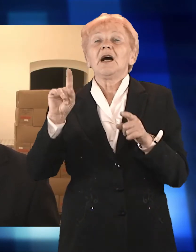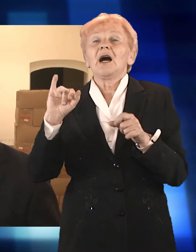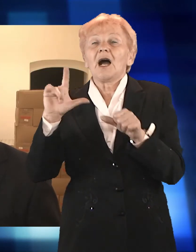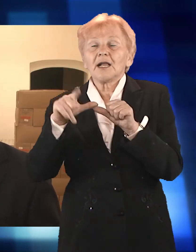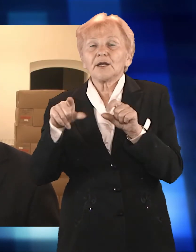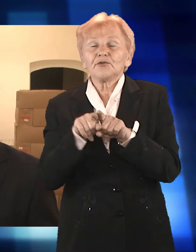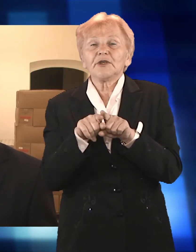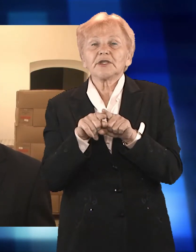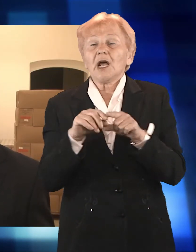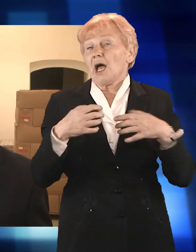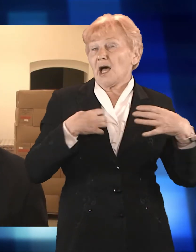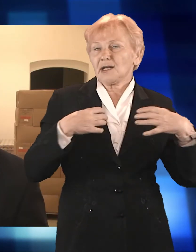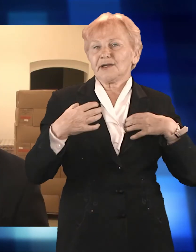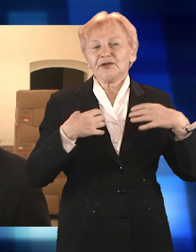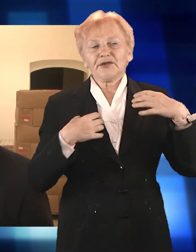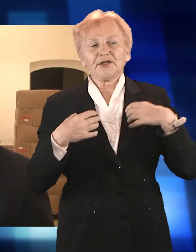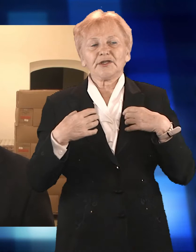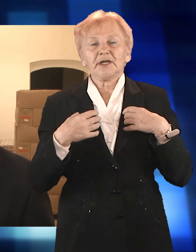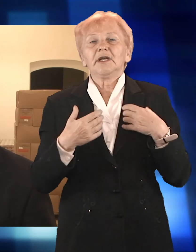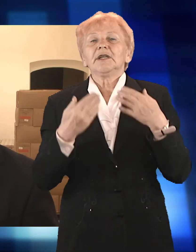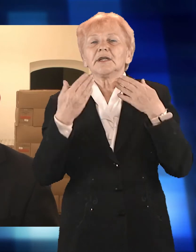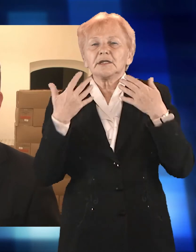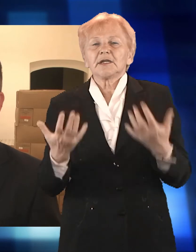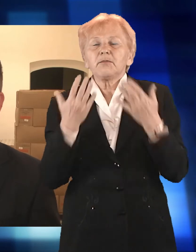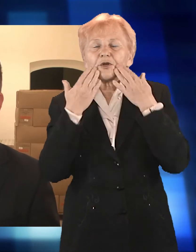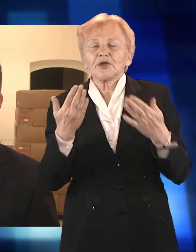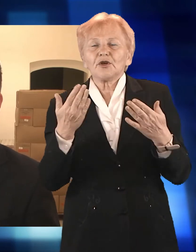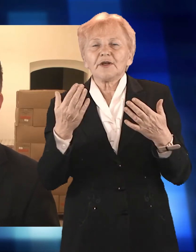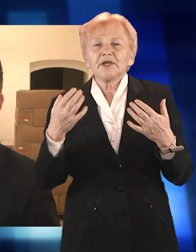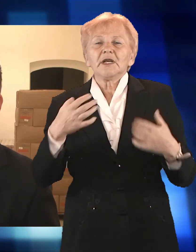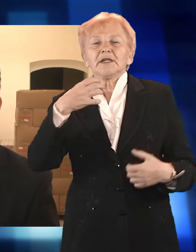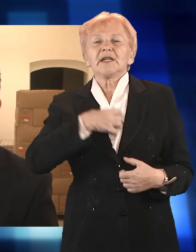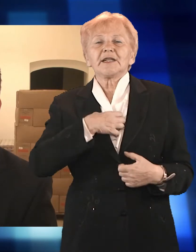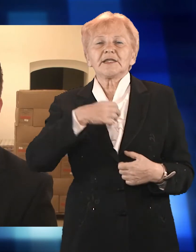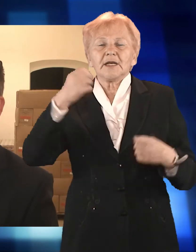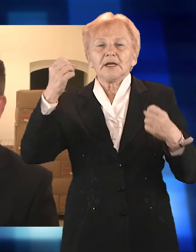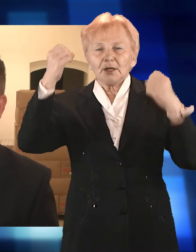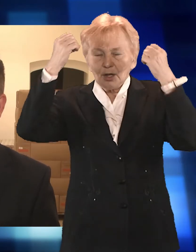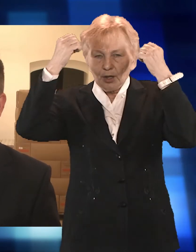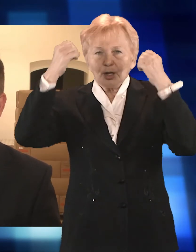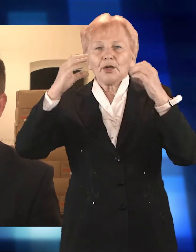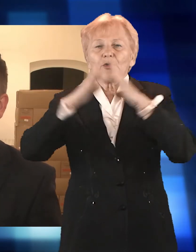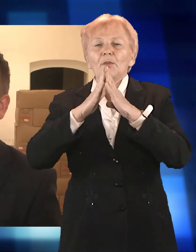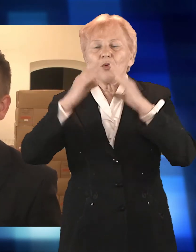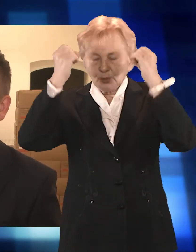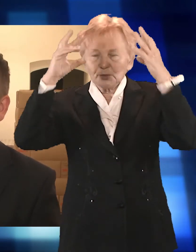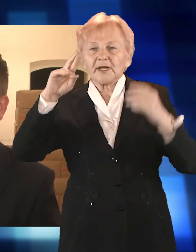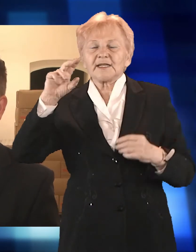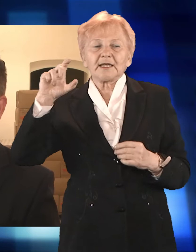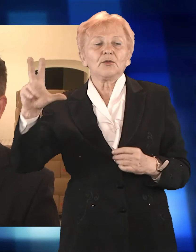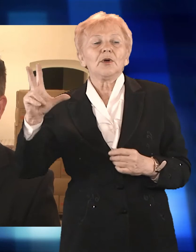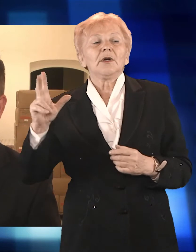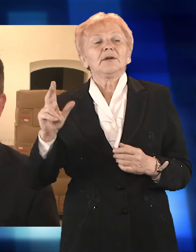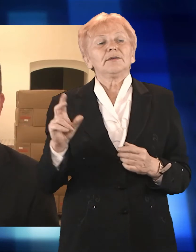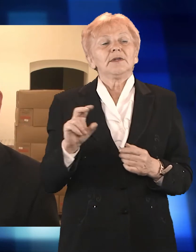serdecznie podziękować i dyrekcji raciborskiego Centrum Kultury, i dyrekcji Ośrodka Pomocy Społecznej w Raciborzu, i Urzędowi Miasta